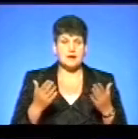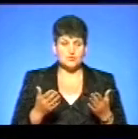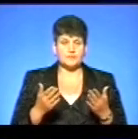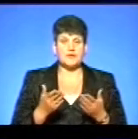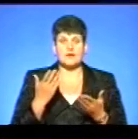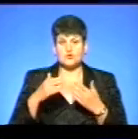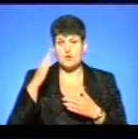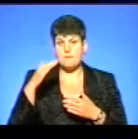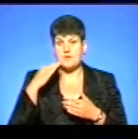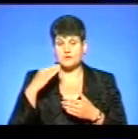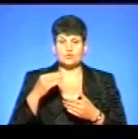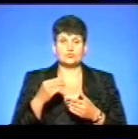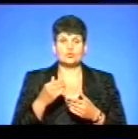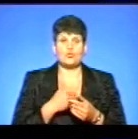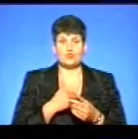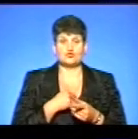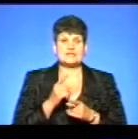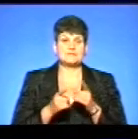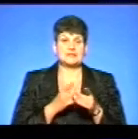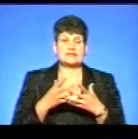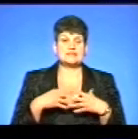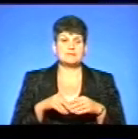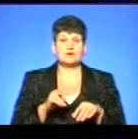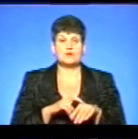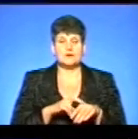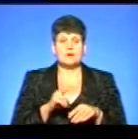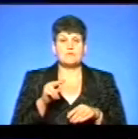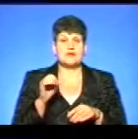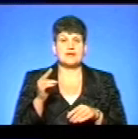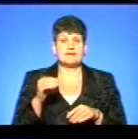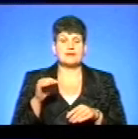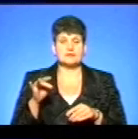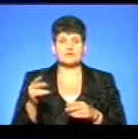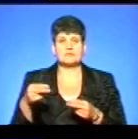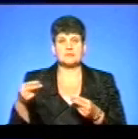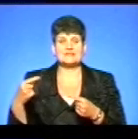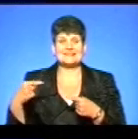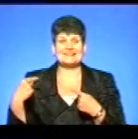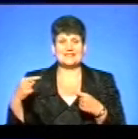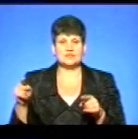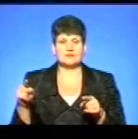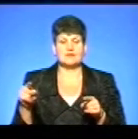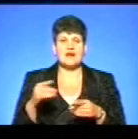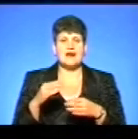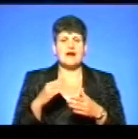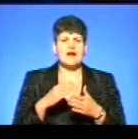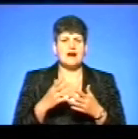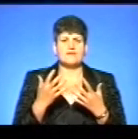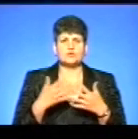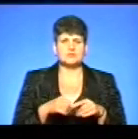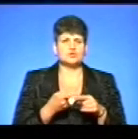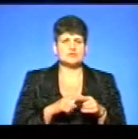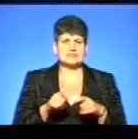батько укладає, батьки хочуть змінити сімейного лікаря, чи педіатра, вони укладають іншим, автоматично та декларація попередньо, вона